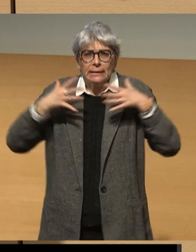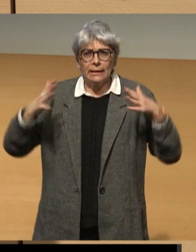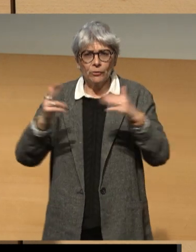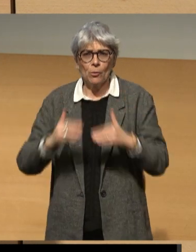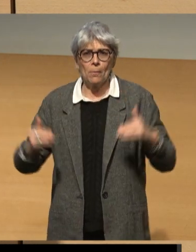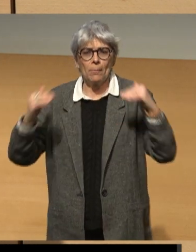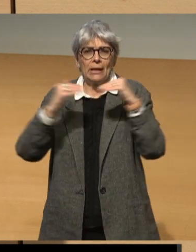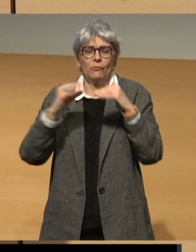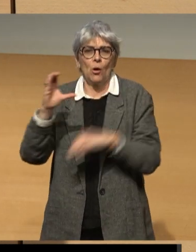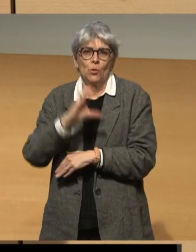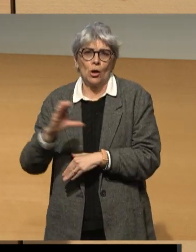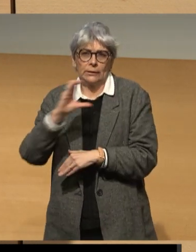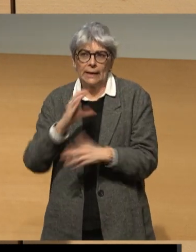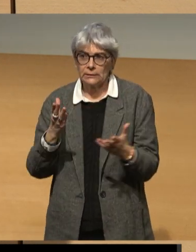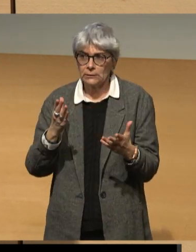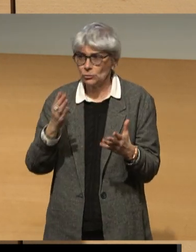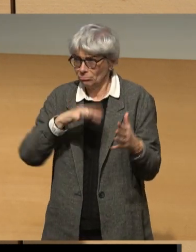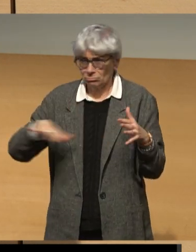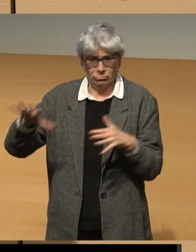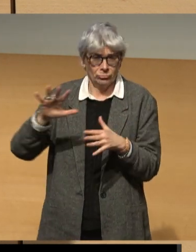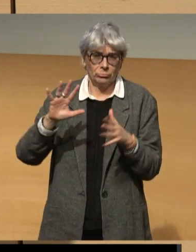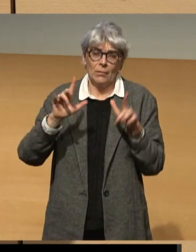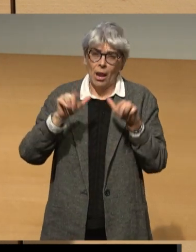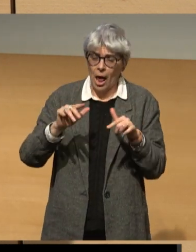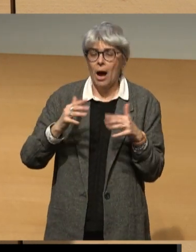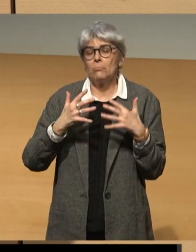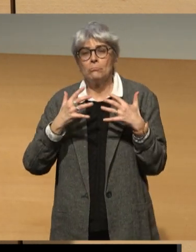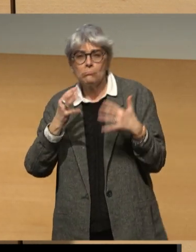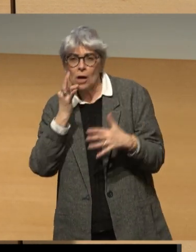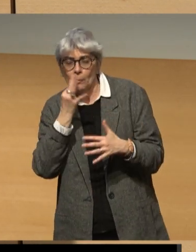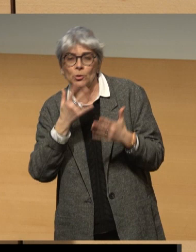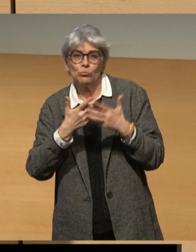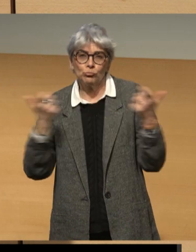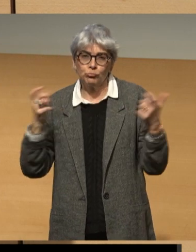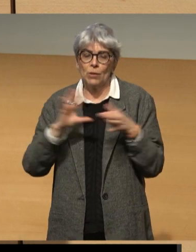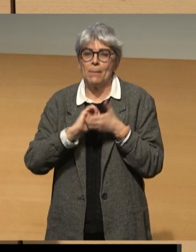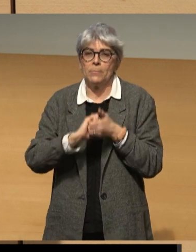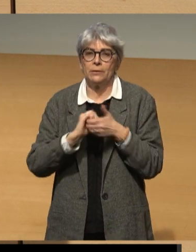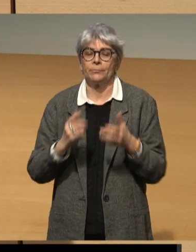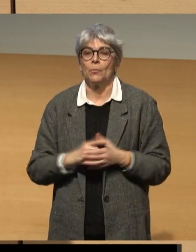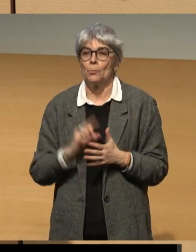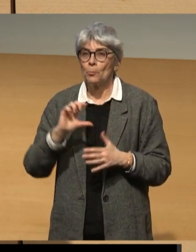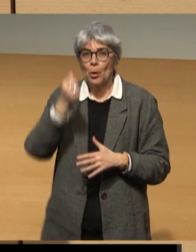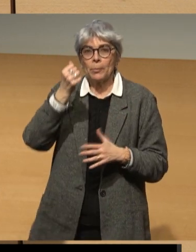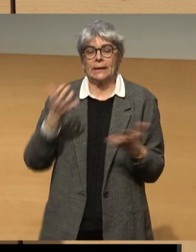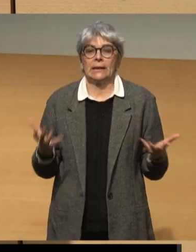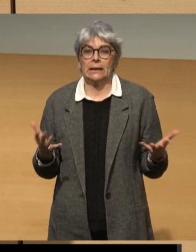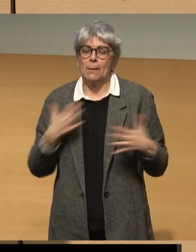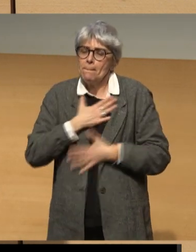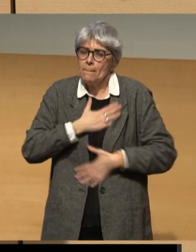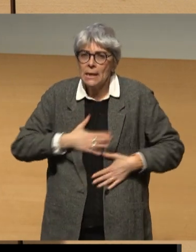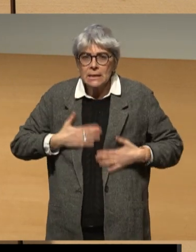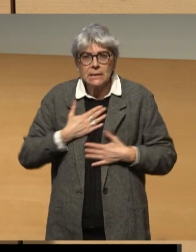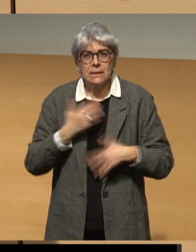Cortex et vous tous ce soir ici, mesdames, messieurs, chers amis. Alors, je voulais vous exprimer d'abord le grand plaisir que j'avais